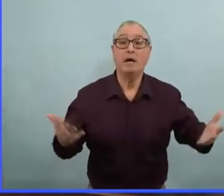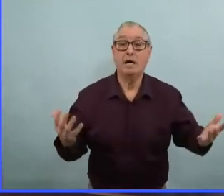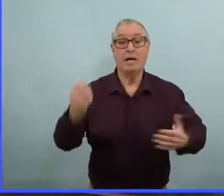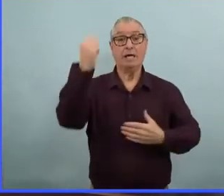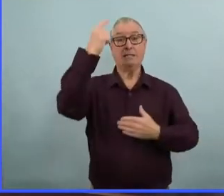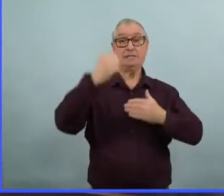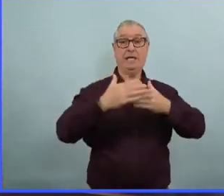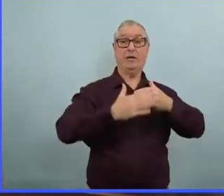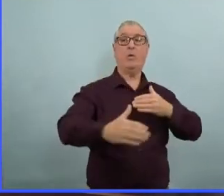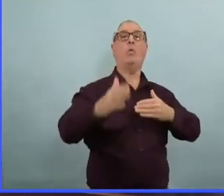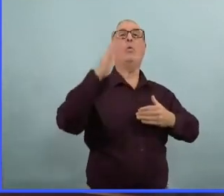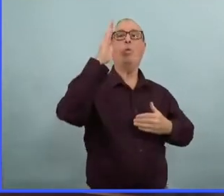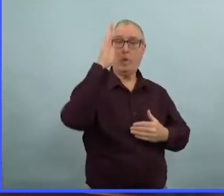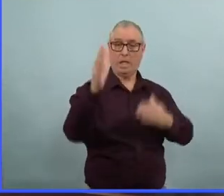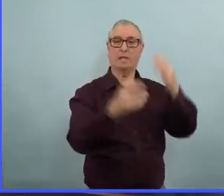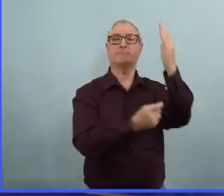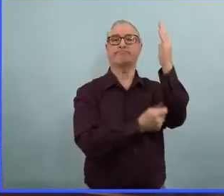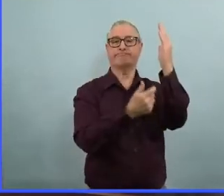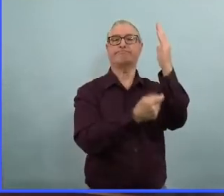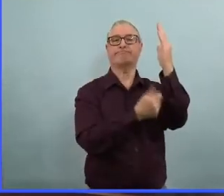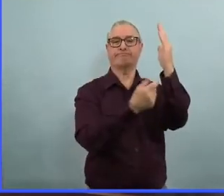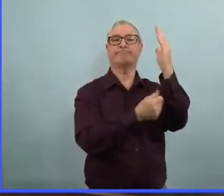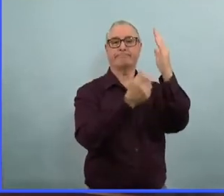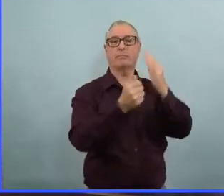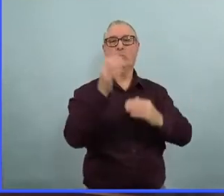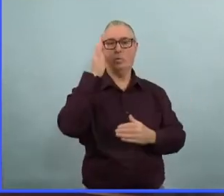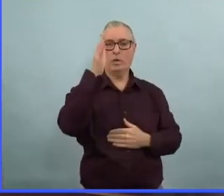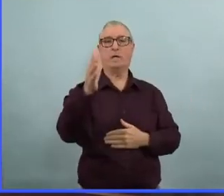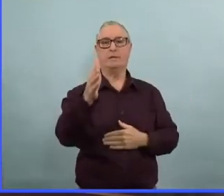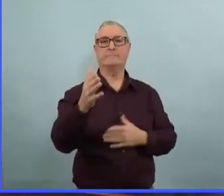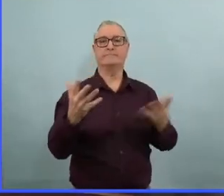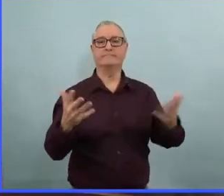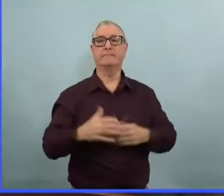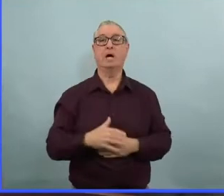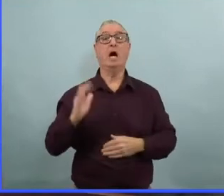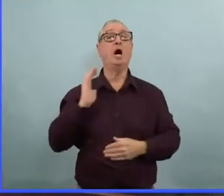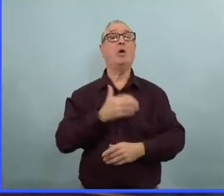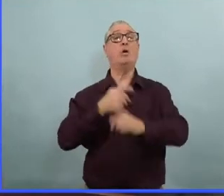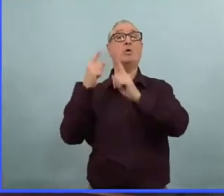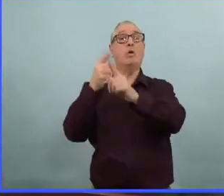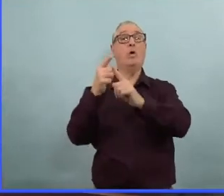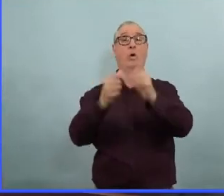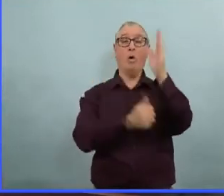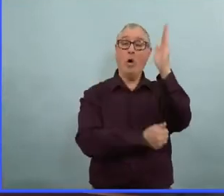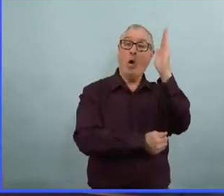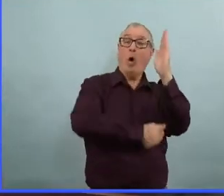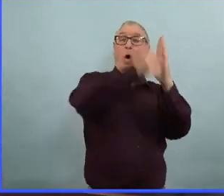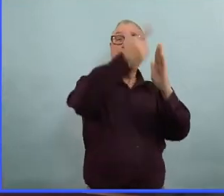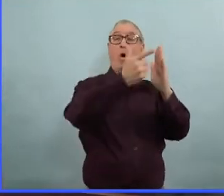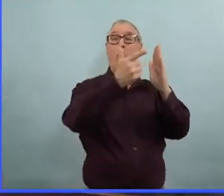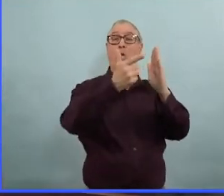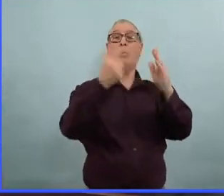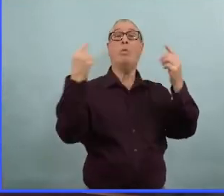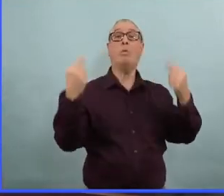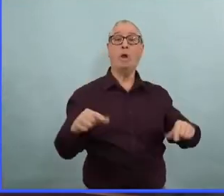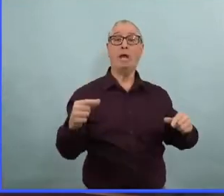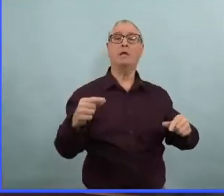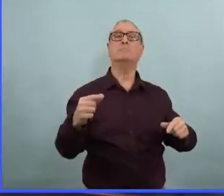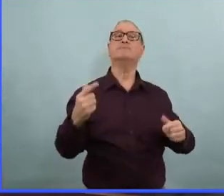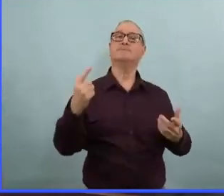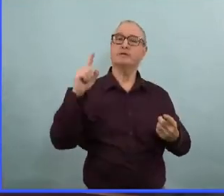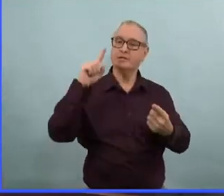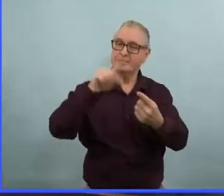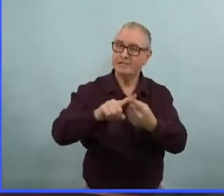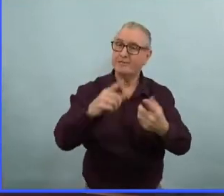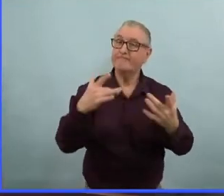période d'assouplissement et d'élimination éventuelle des restrictions. Nous attendons tous avec impatience le moment où on pourra éliminer toutes les restrictions